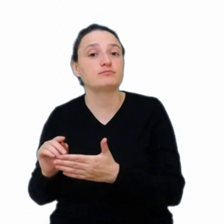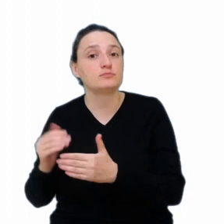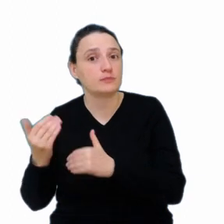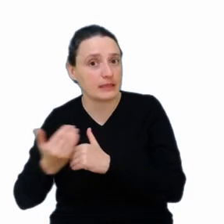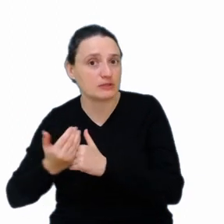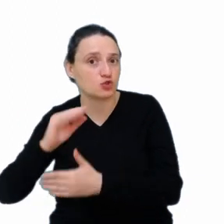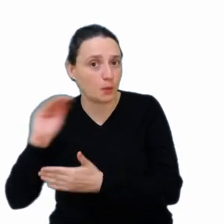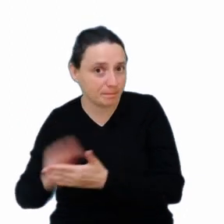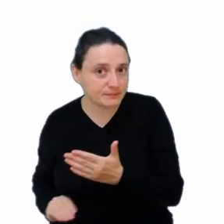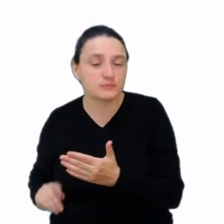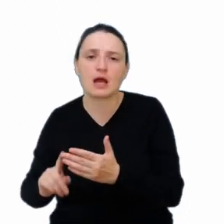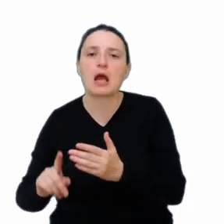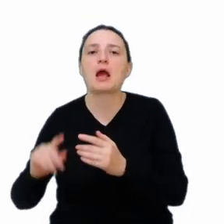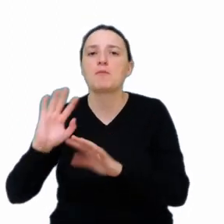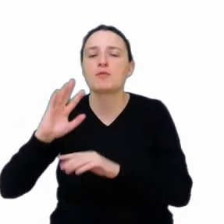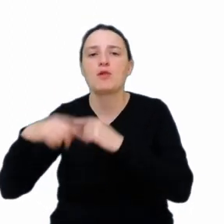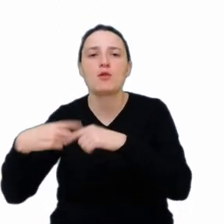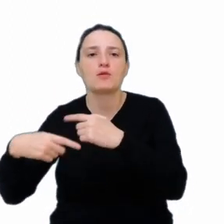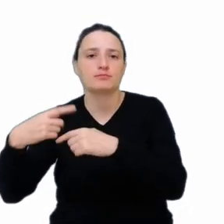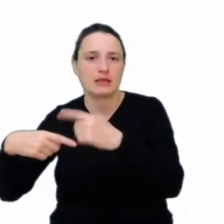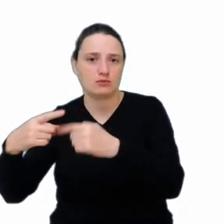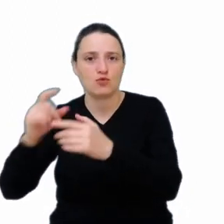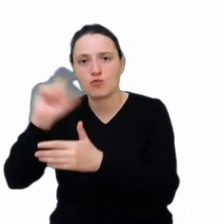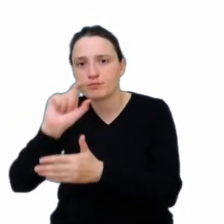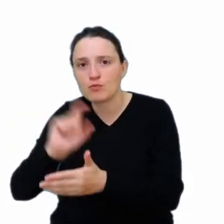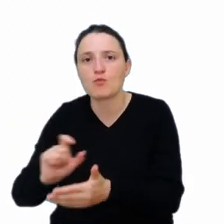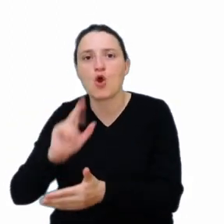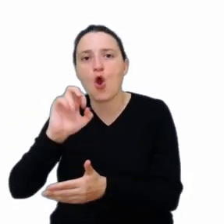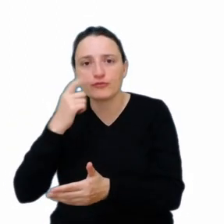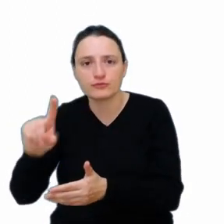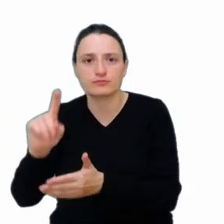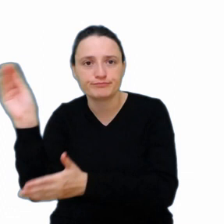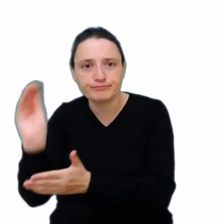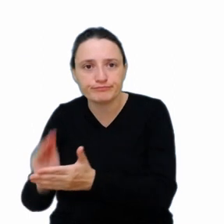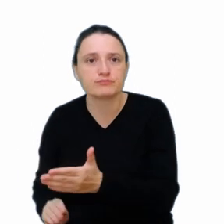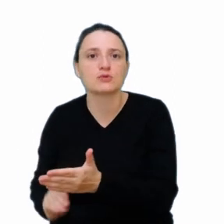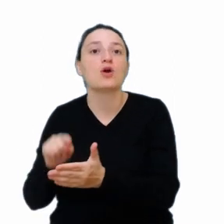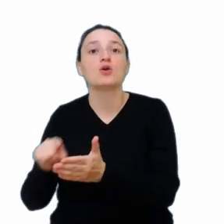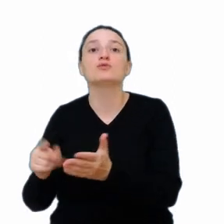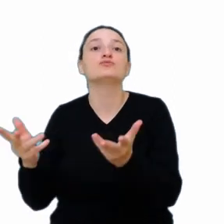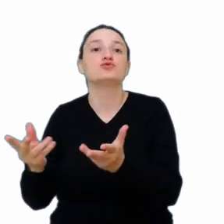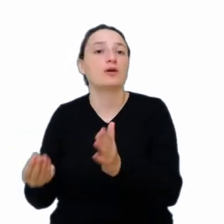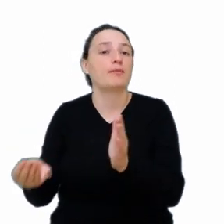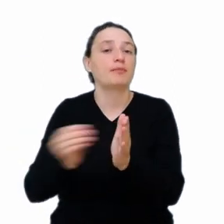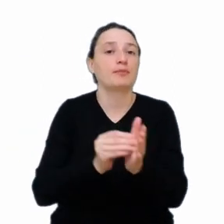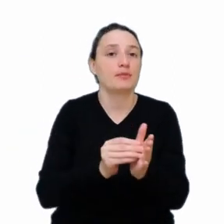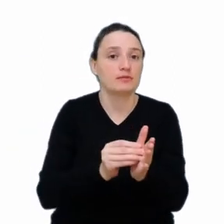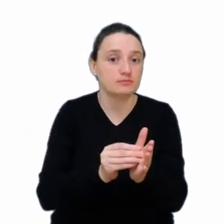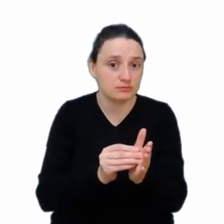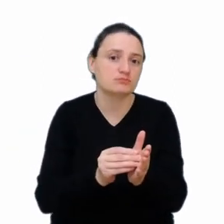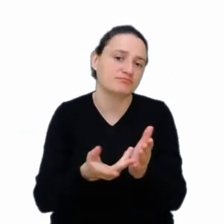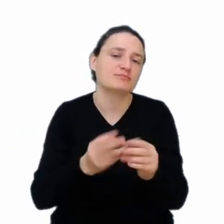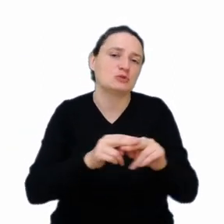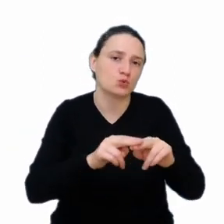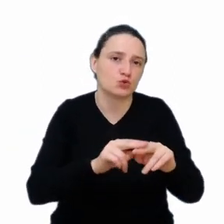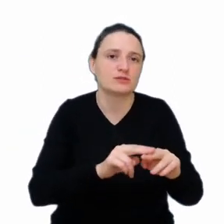mógł pracować samodzielnie. Piszą odpowiedni program. Ten program albo umieszczamy na odpowiednich urządzeniach